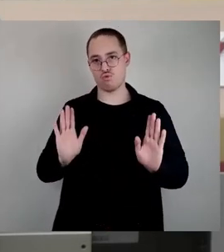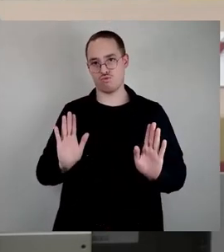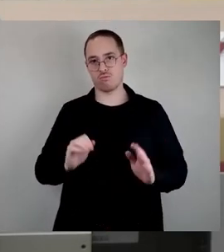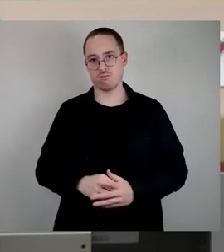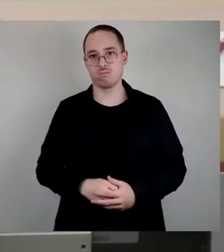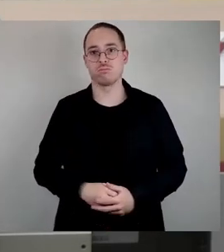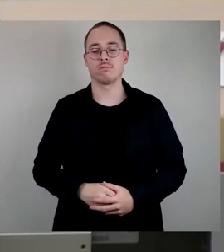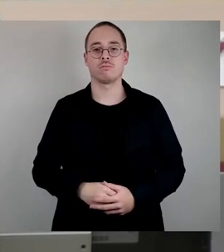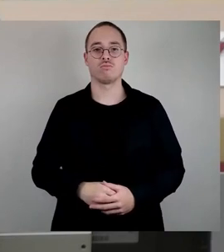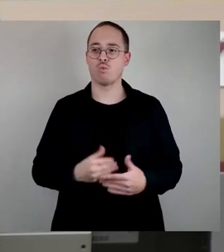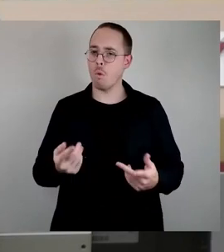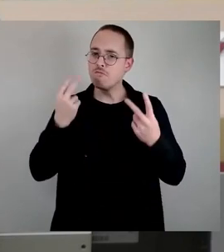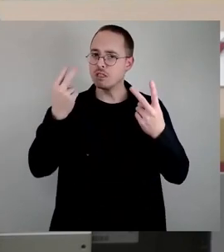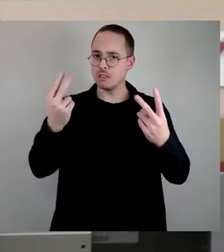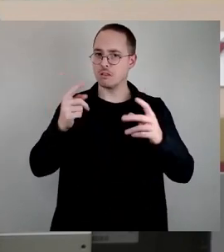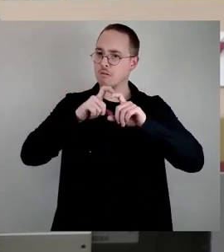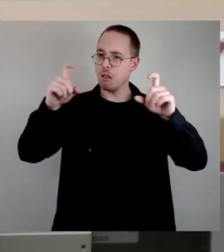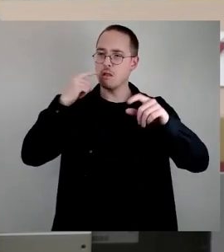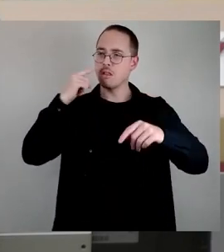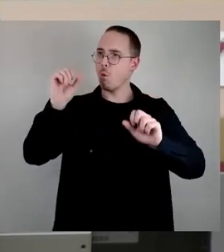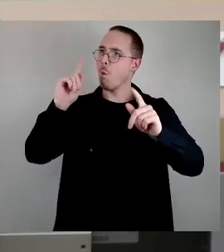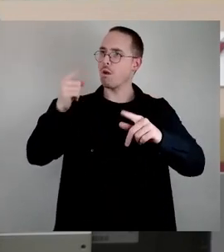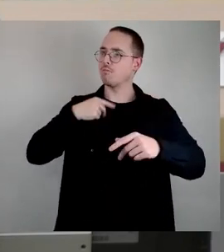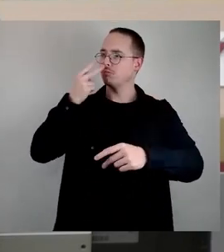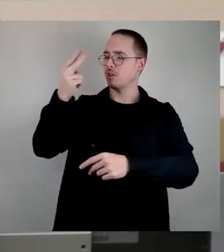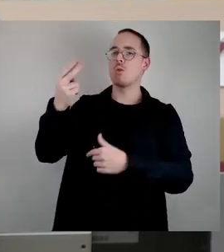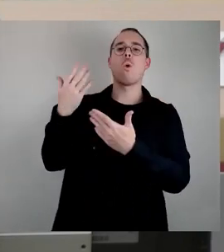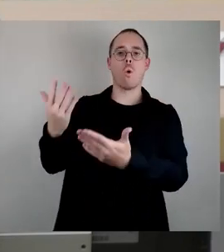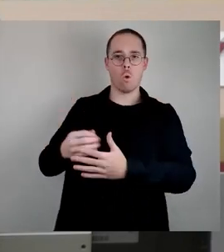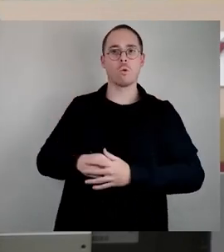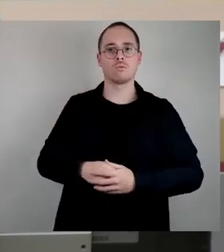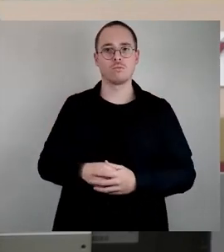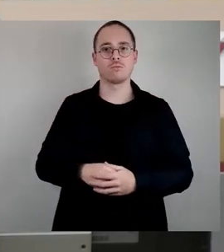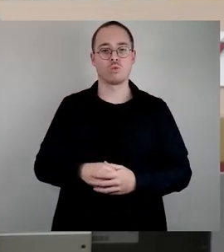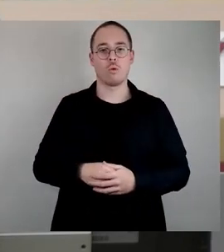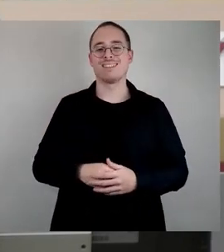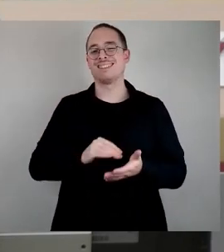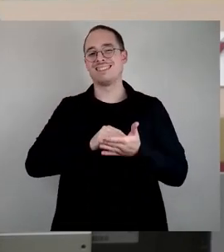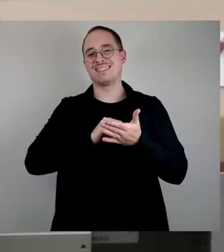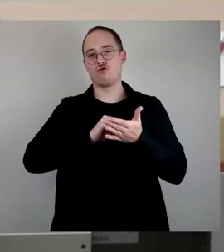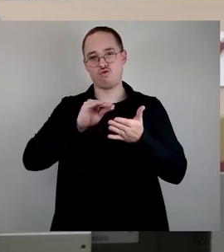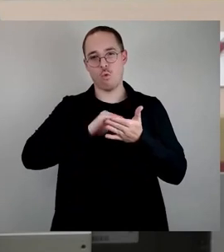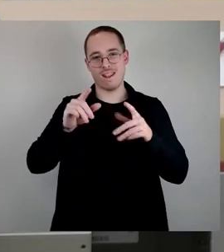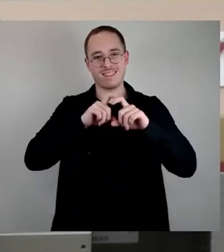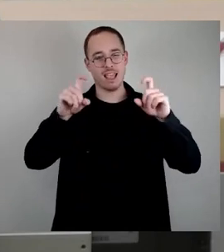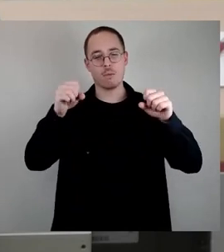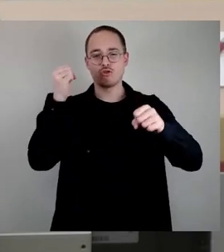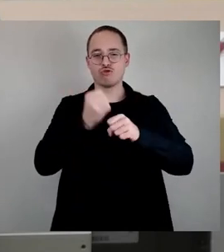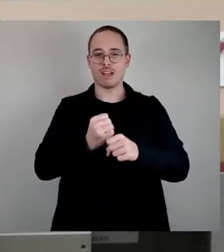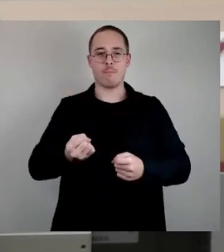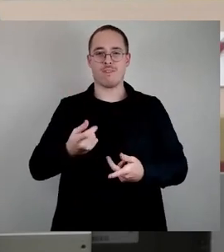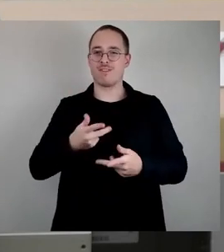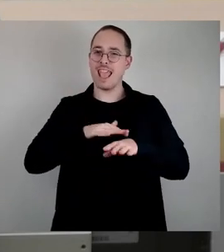das Thema Schule immer emotional besetzt ist. Und deswegen gibt es auch ein paar Sachen, wo wir weiter